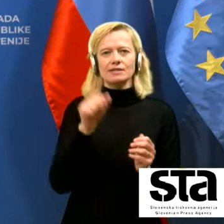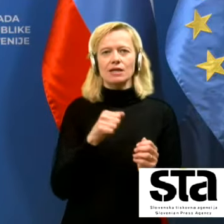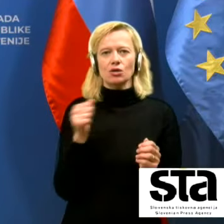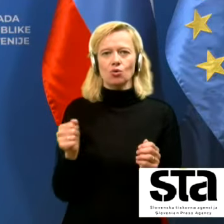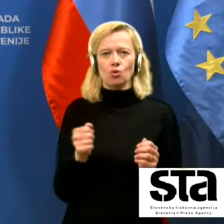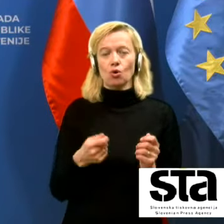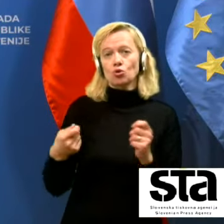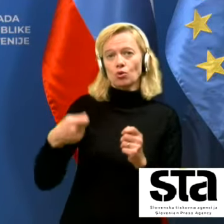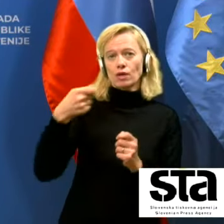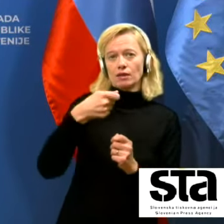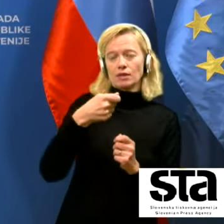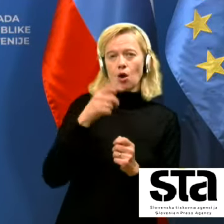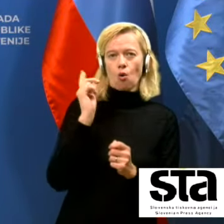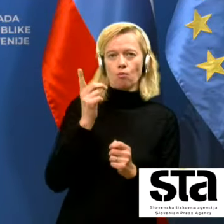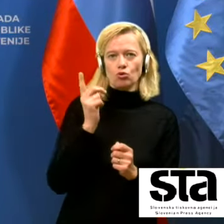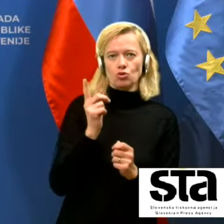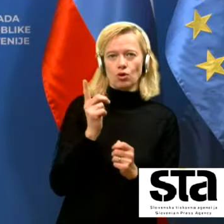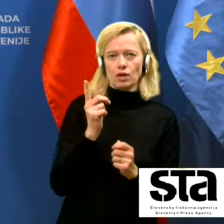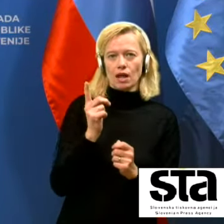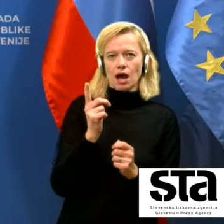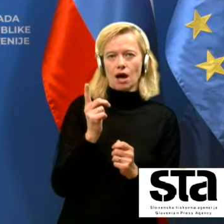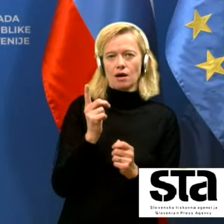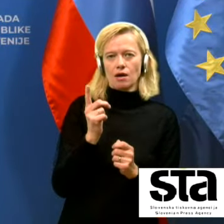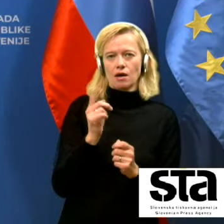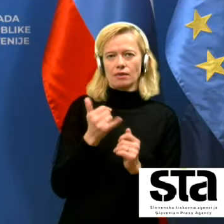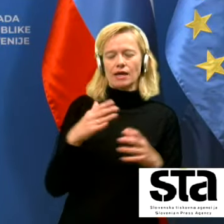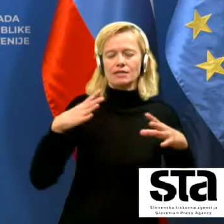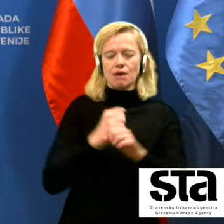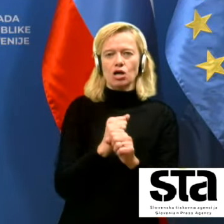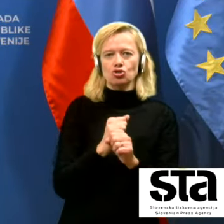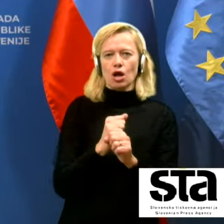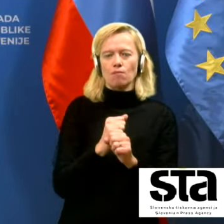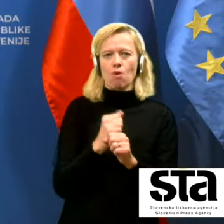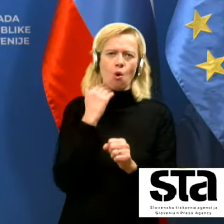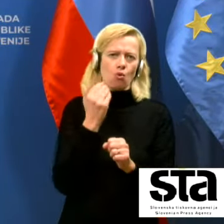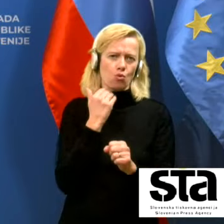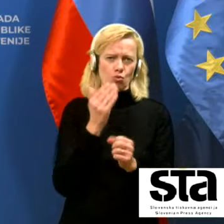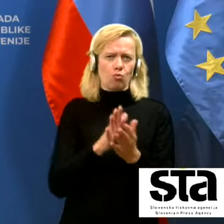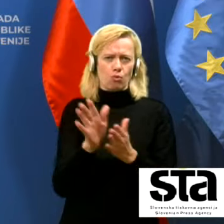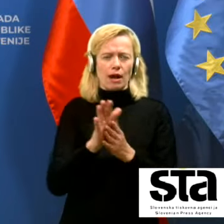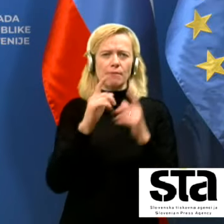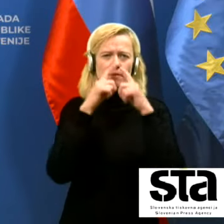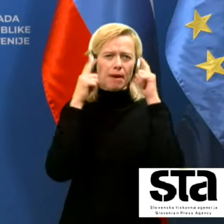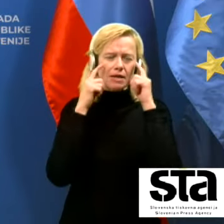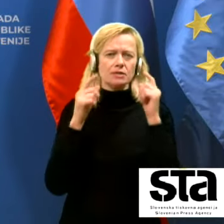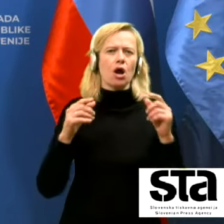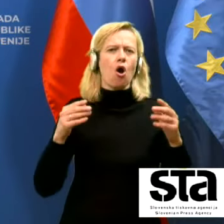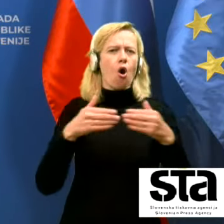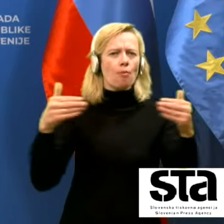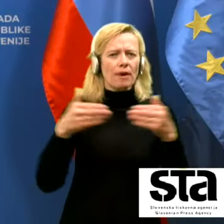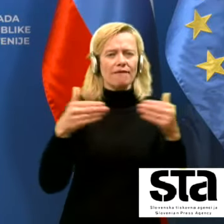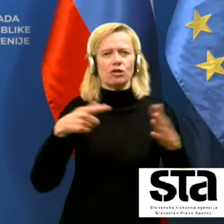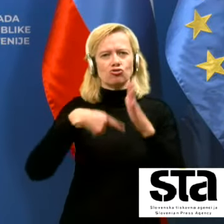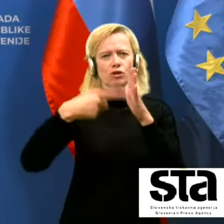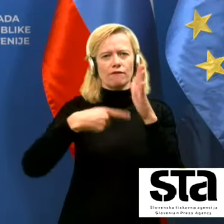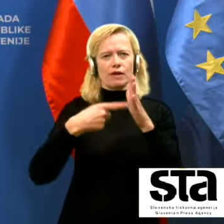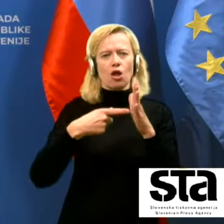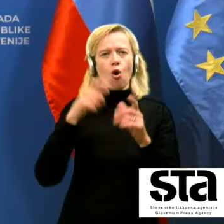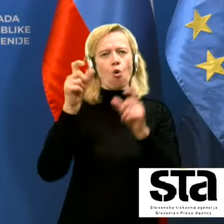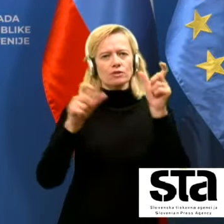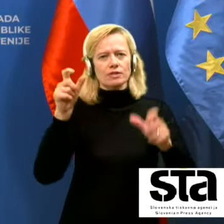upozorila da zmanjšamo kljub uporabi mask in tudi omejevanje uštevila vseb v zaprtem prostoru